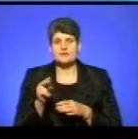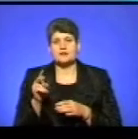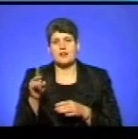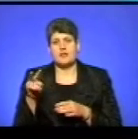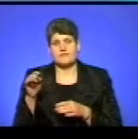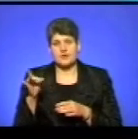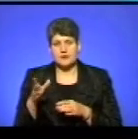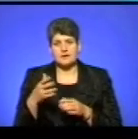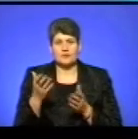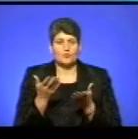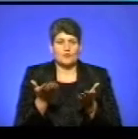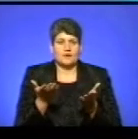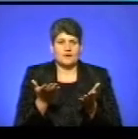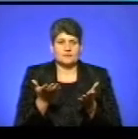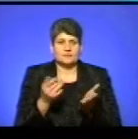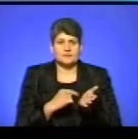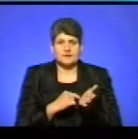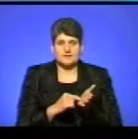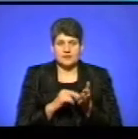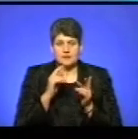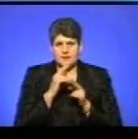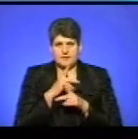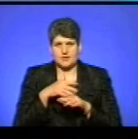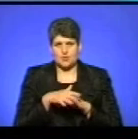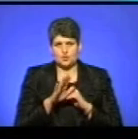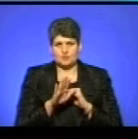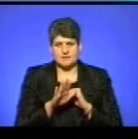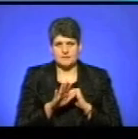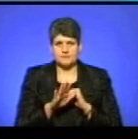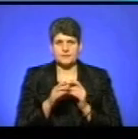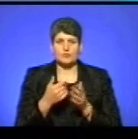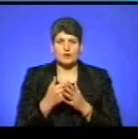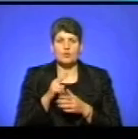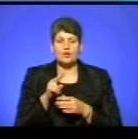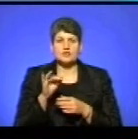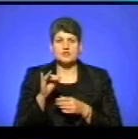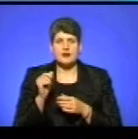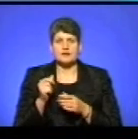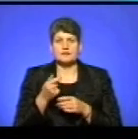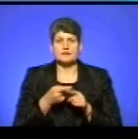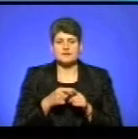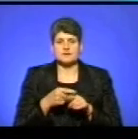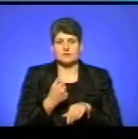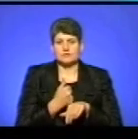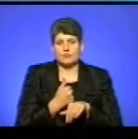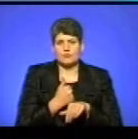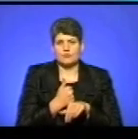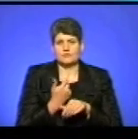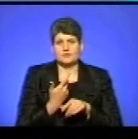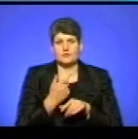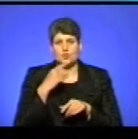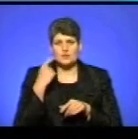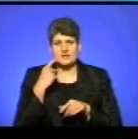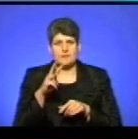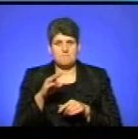Тому що якось зазначено таке неправильне розуміння, мовляв, Почаїв, це опора Кремля, чи опора руского